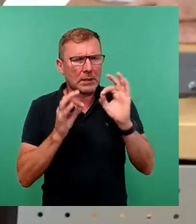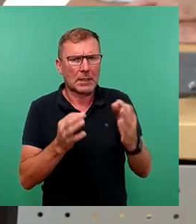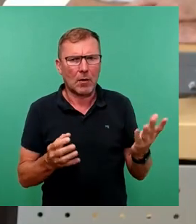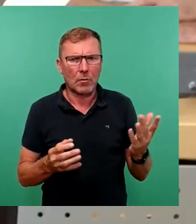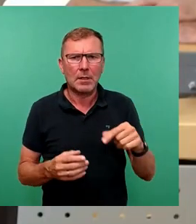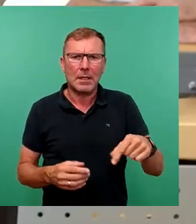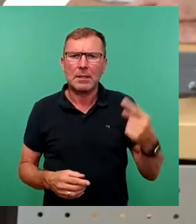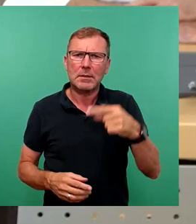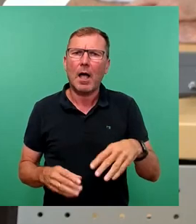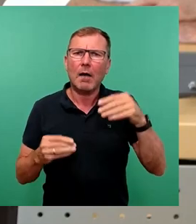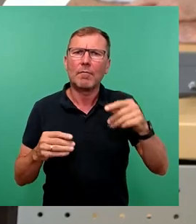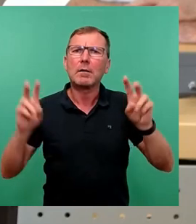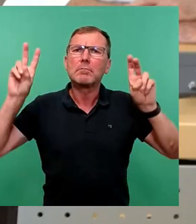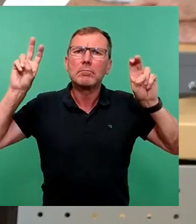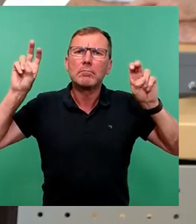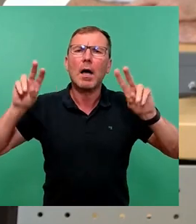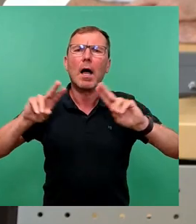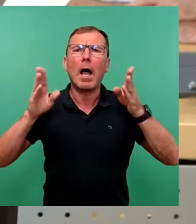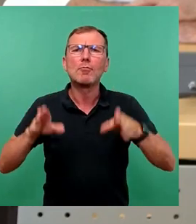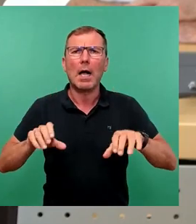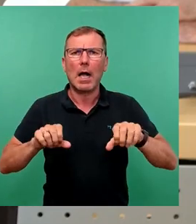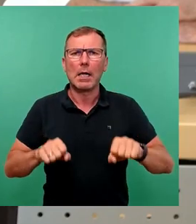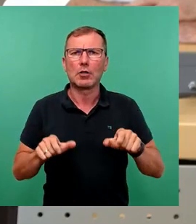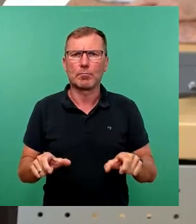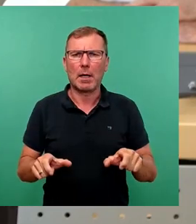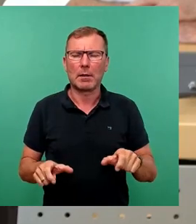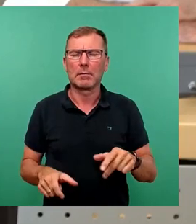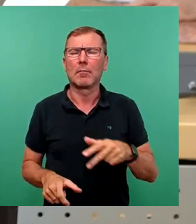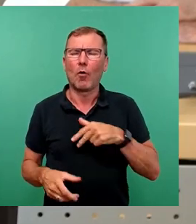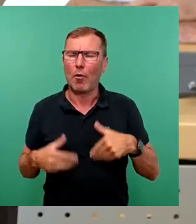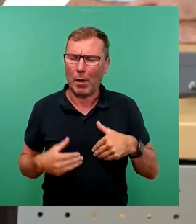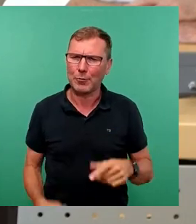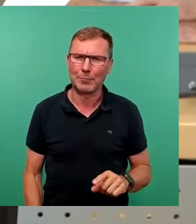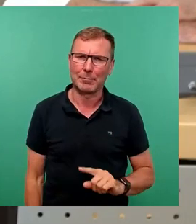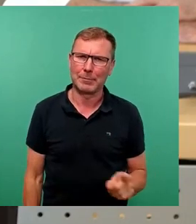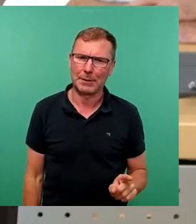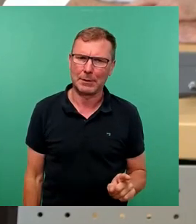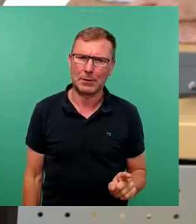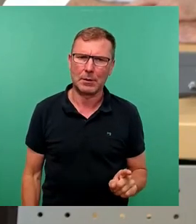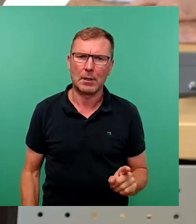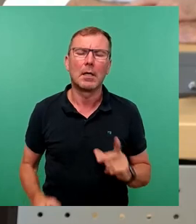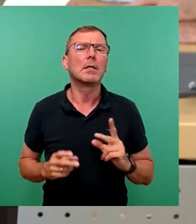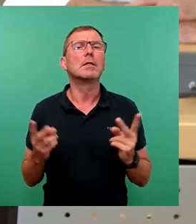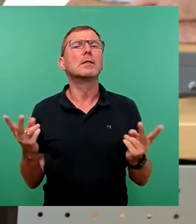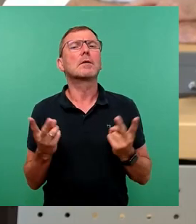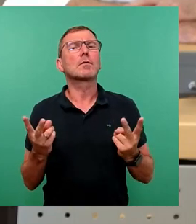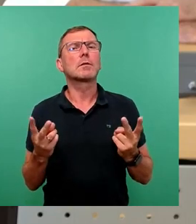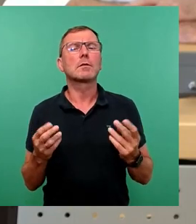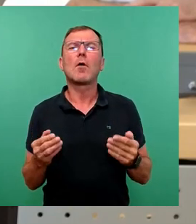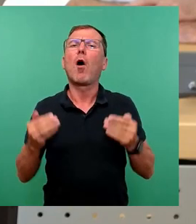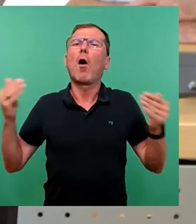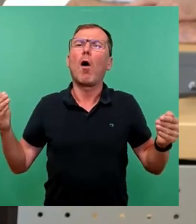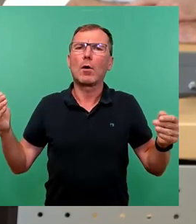Jahres verhängte sogenannte Haushaltssperre kam nicht wirklich überraschend. Natürlich spielen dabei äußere Umstände,